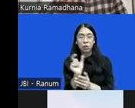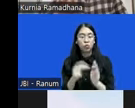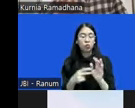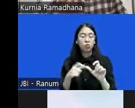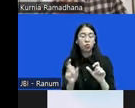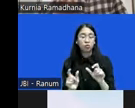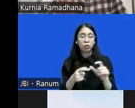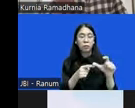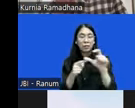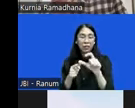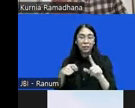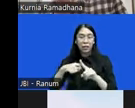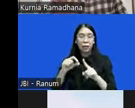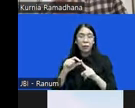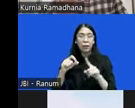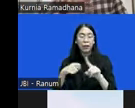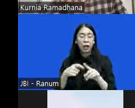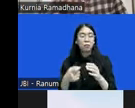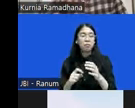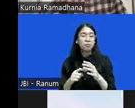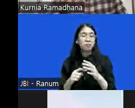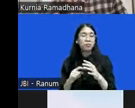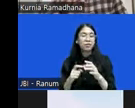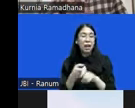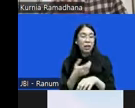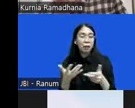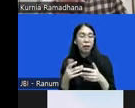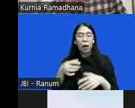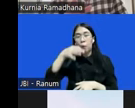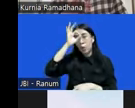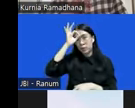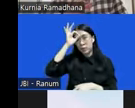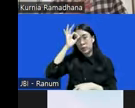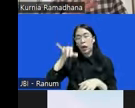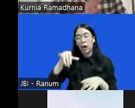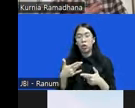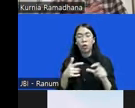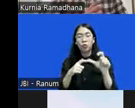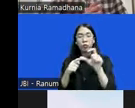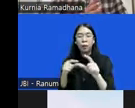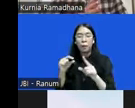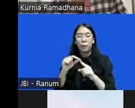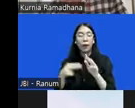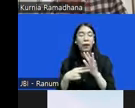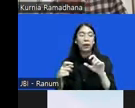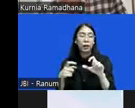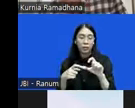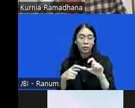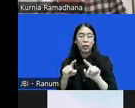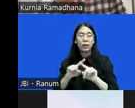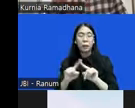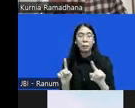KPK itu berasal dari kepolisian. Atau mungkin penyidik pegawai negeri sipil. Namun,